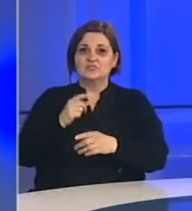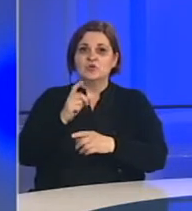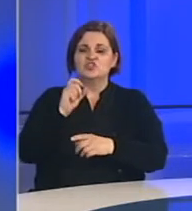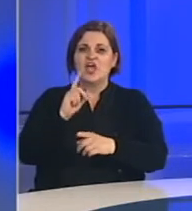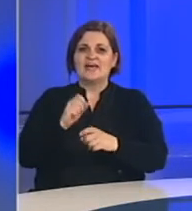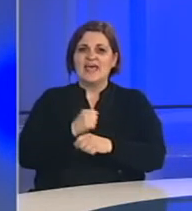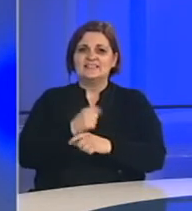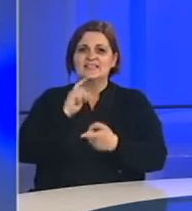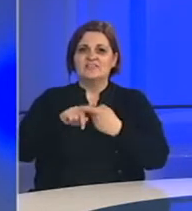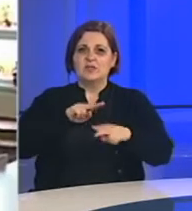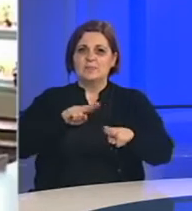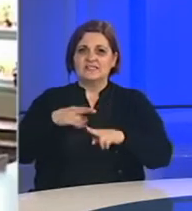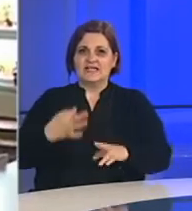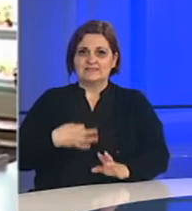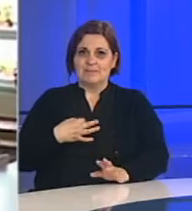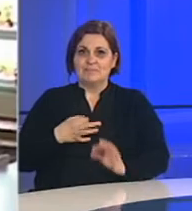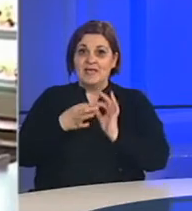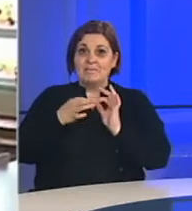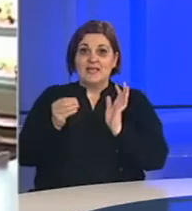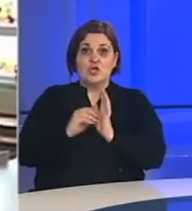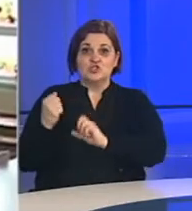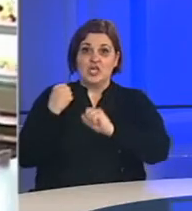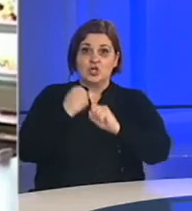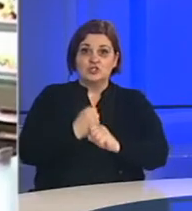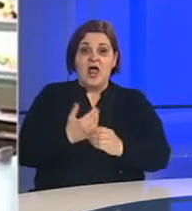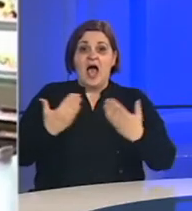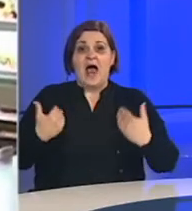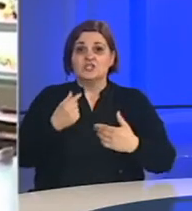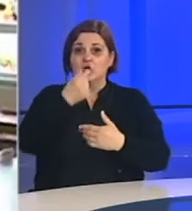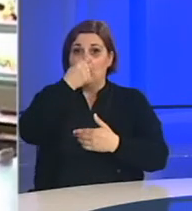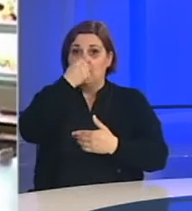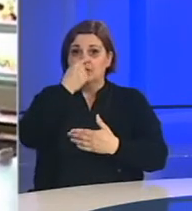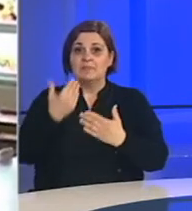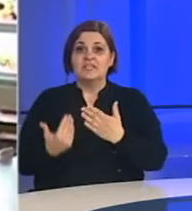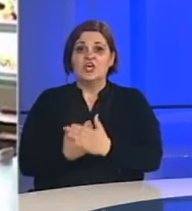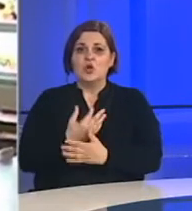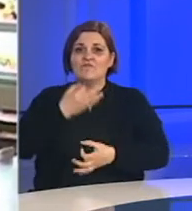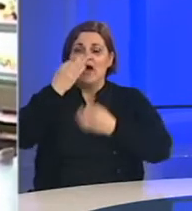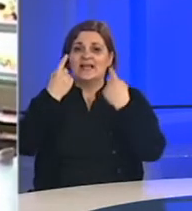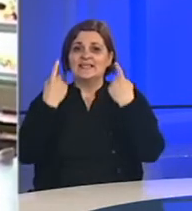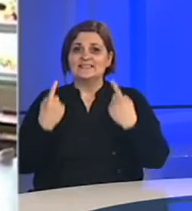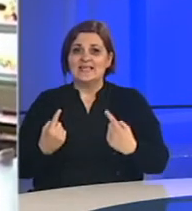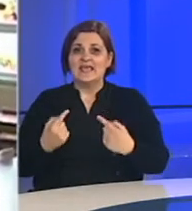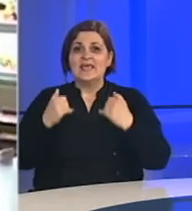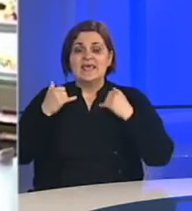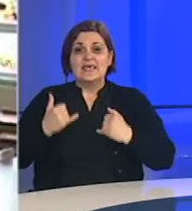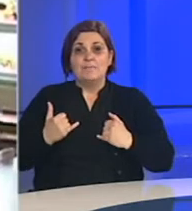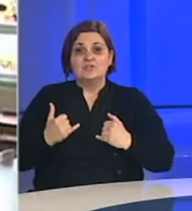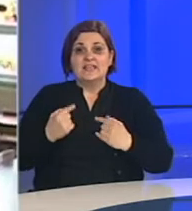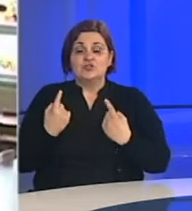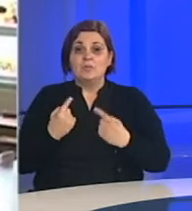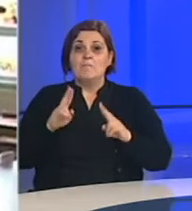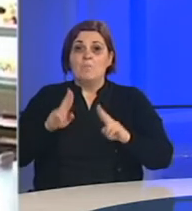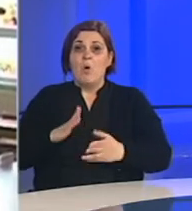Čerkez iz Federalnog ministarstva zdravstva. Mjera još nije donesena, ali će u ponedeljak biti nova analiza stanja i po sadašnjem stanju